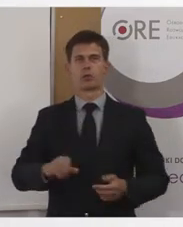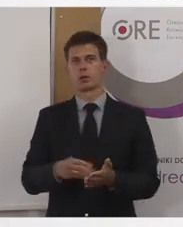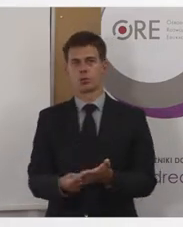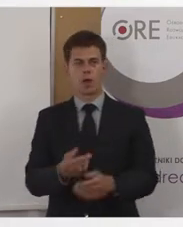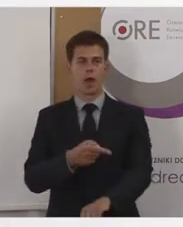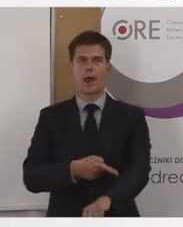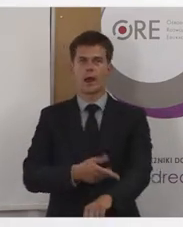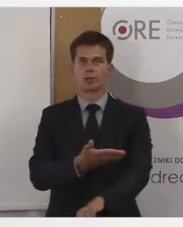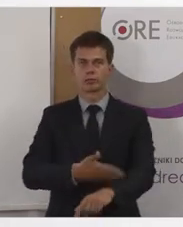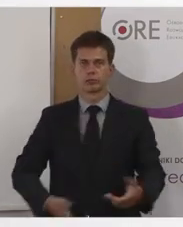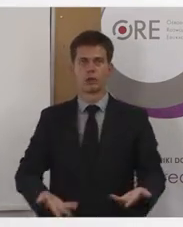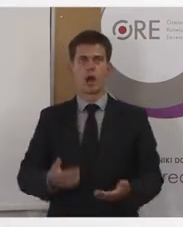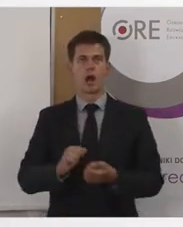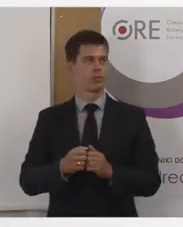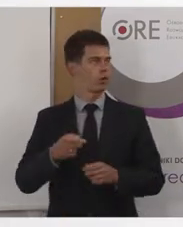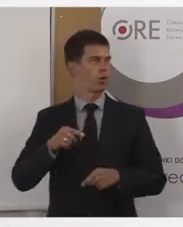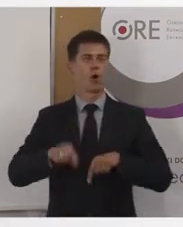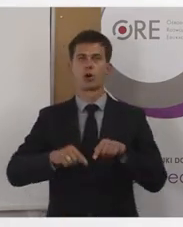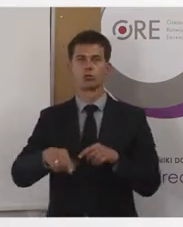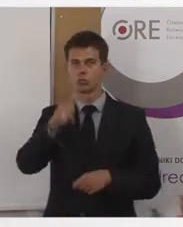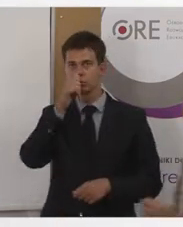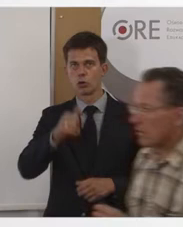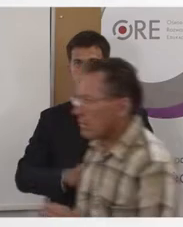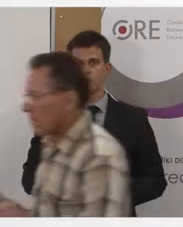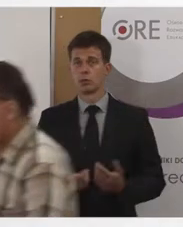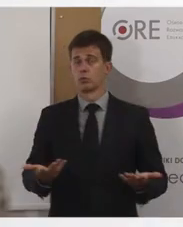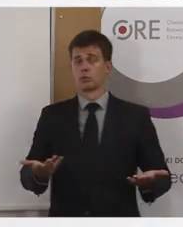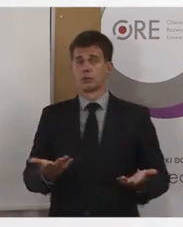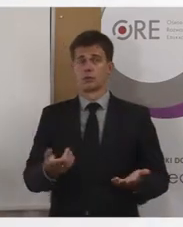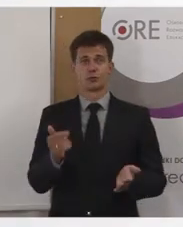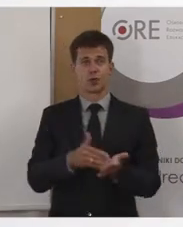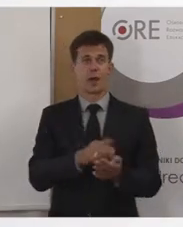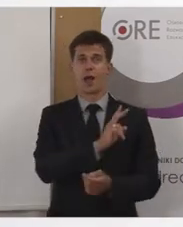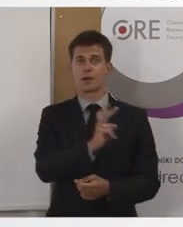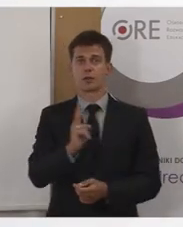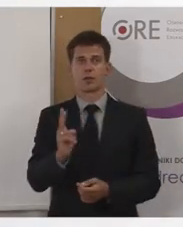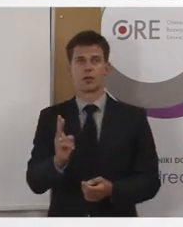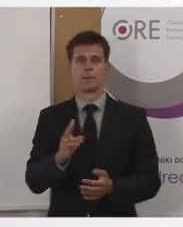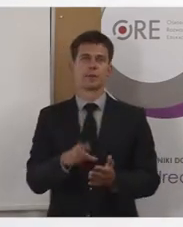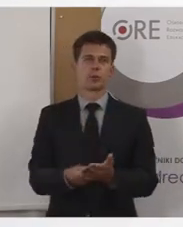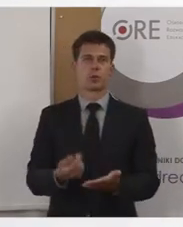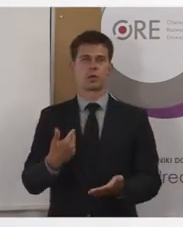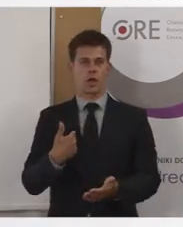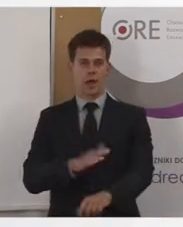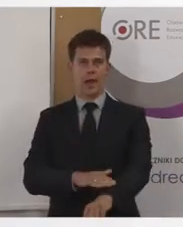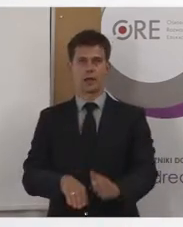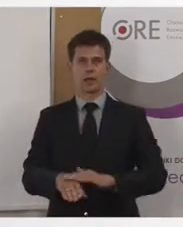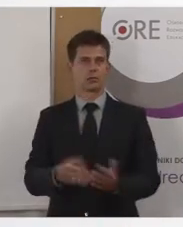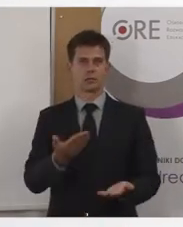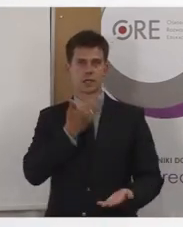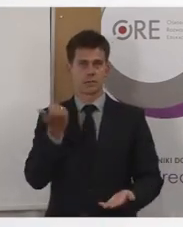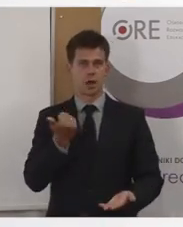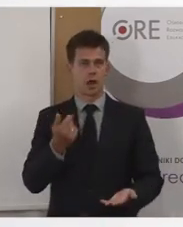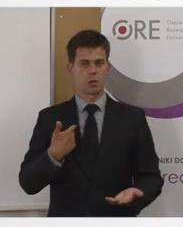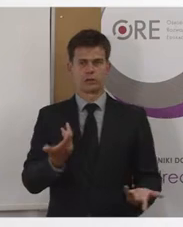podręcznik, e-podręcznik właściwie wyświetlany na ekranie danego urządzenia, musi dać się obsłużyć również przez osoby nie